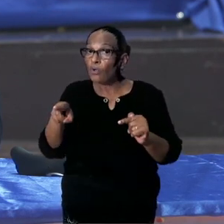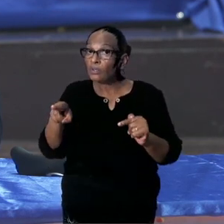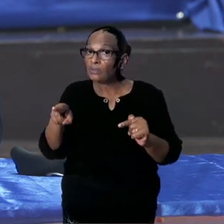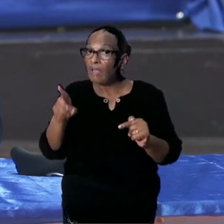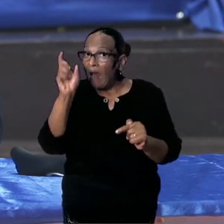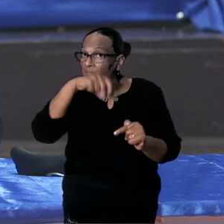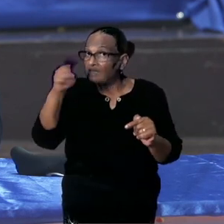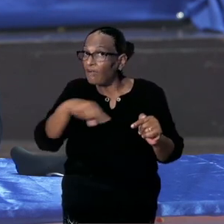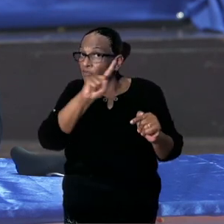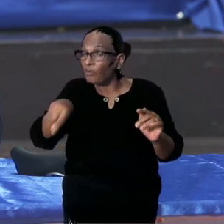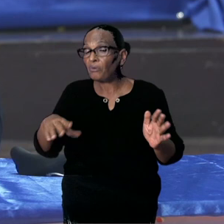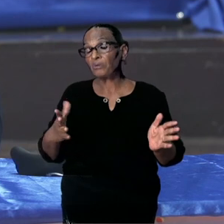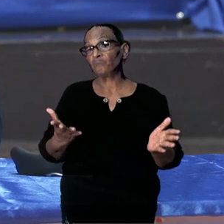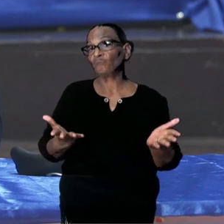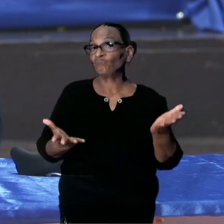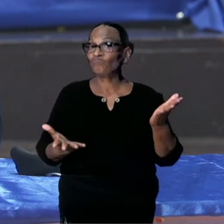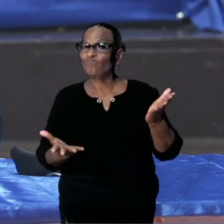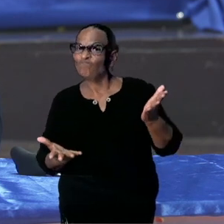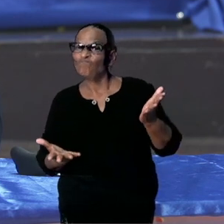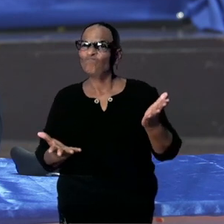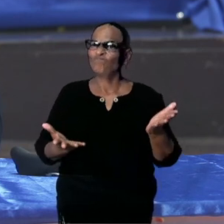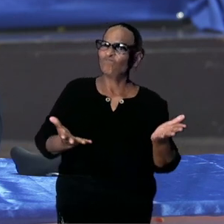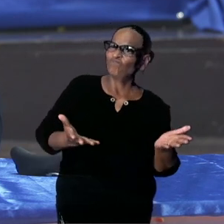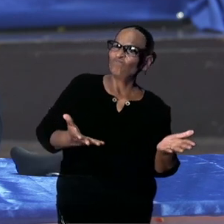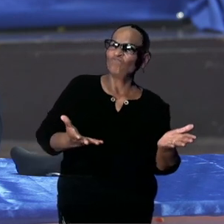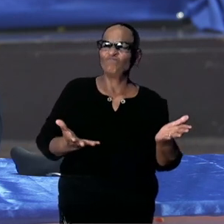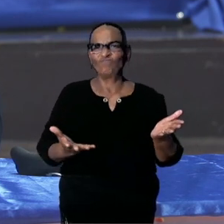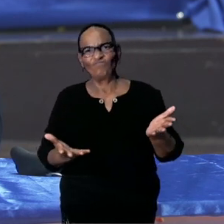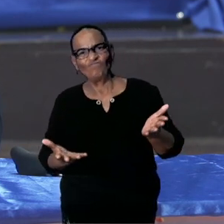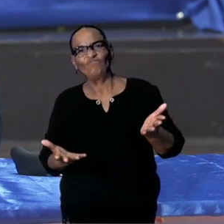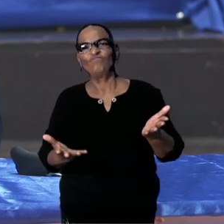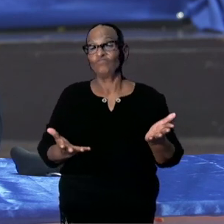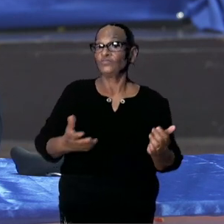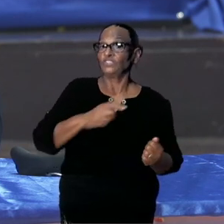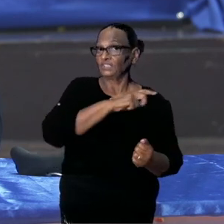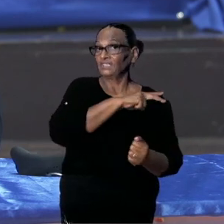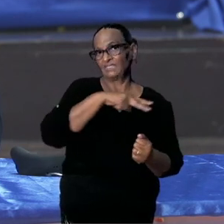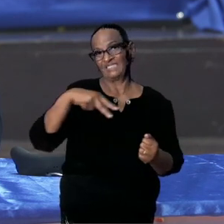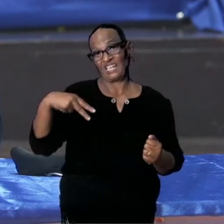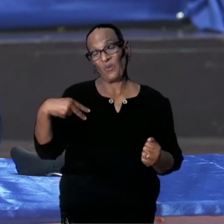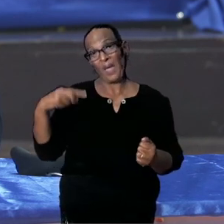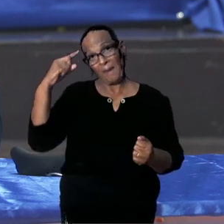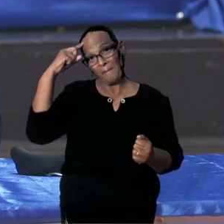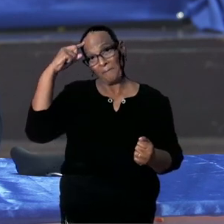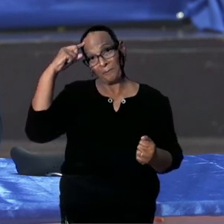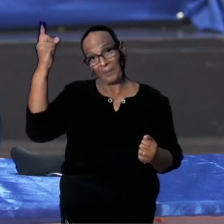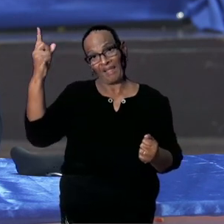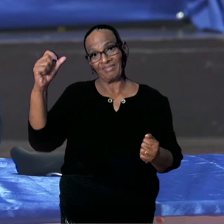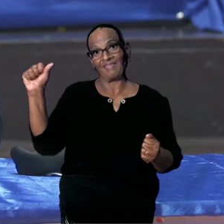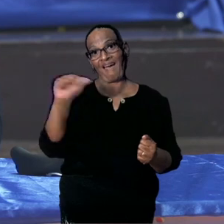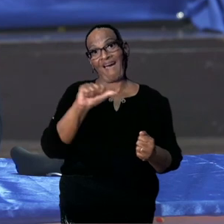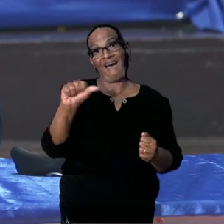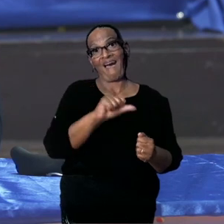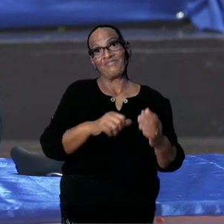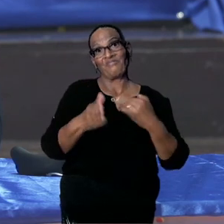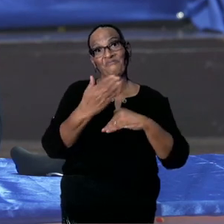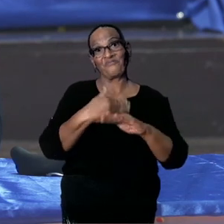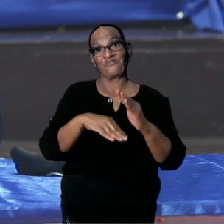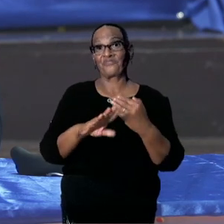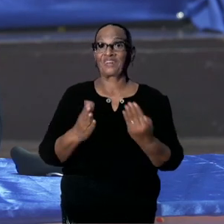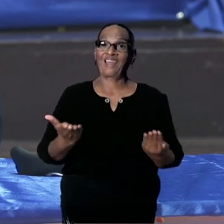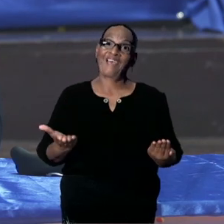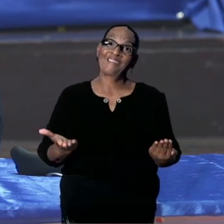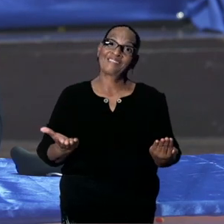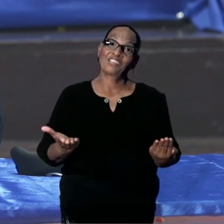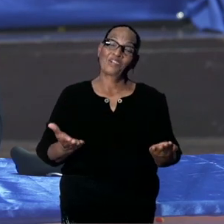natuurlijk een, dan gaat het wat delay brengen in ons plan. En ons plan, omdat AstraZeneca